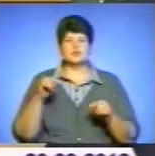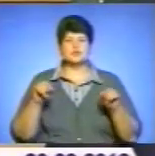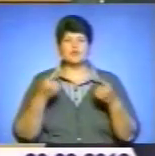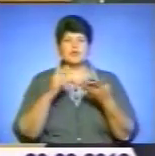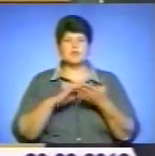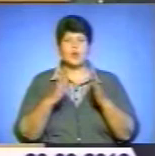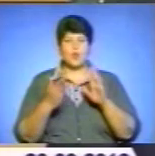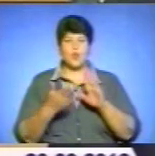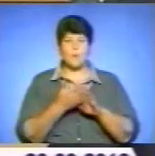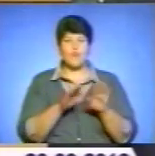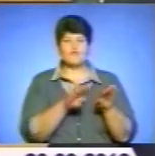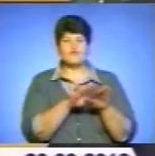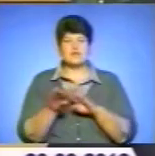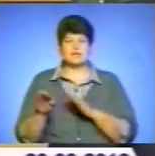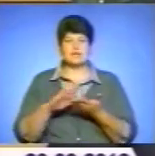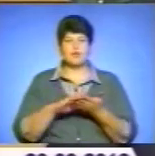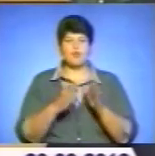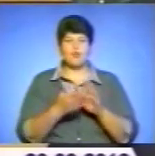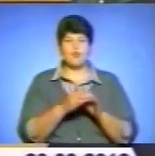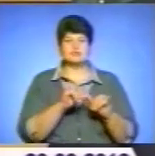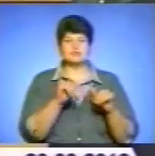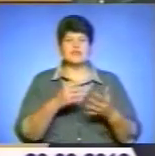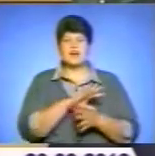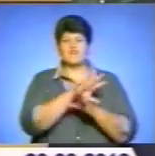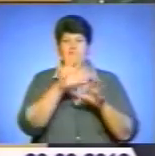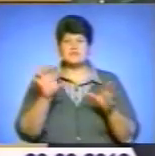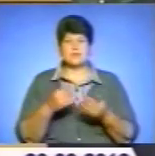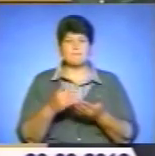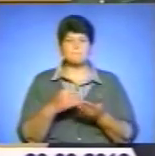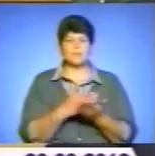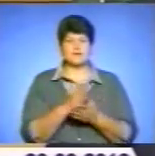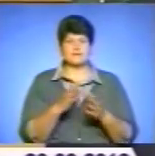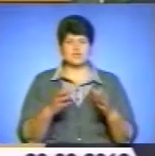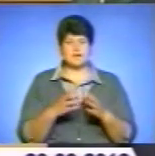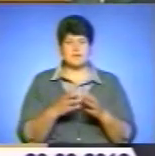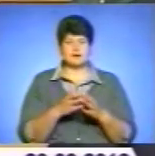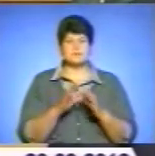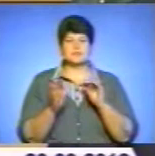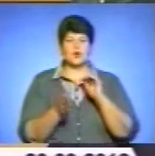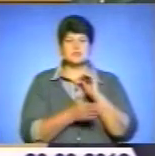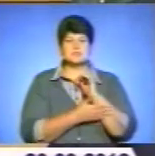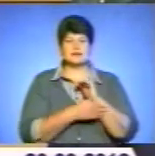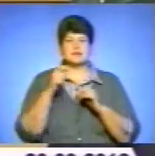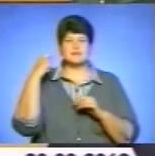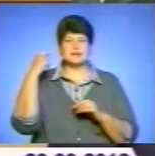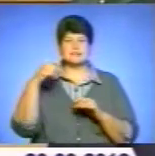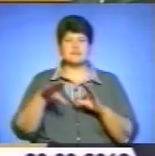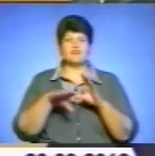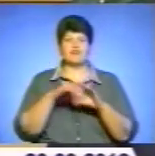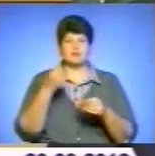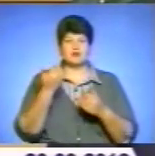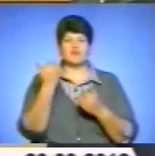Створення рівних умов для всіх політичних партій. Останні президентські вибори, ви знаєте,